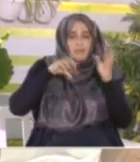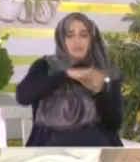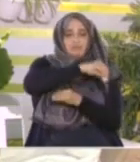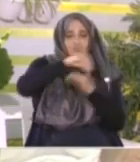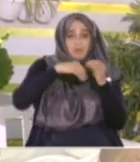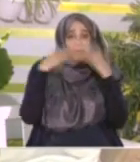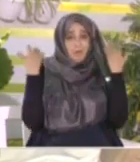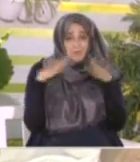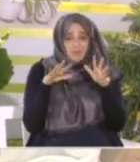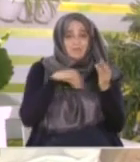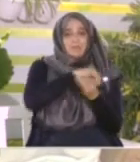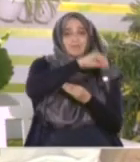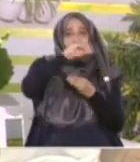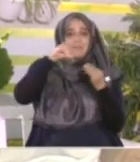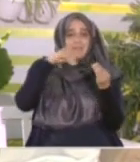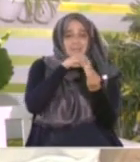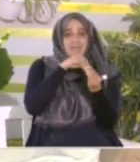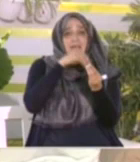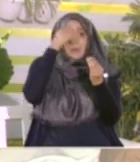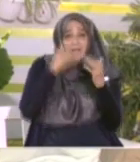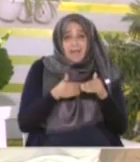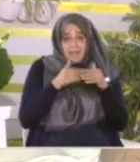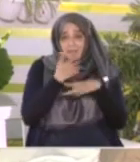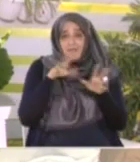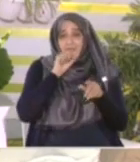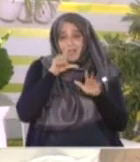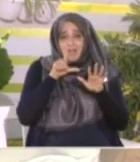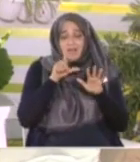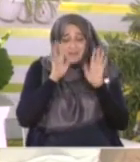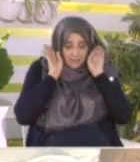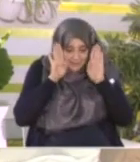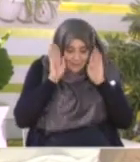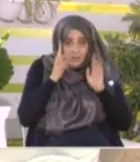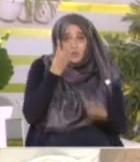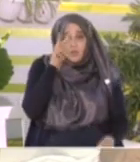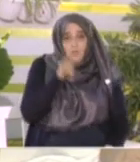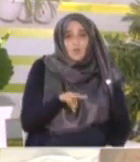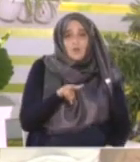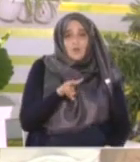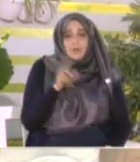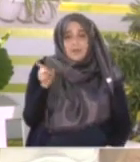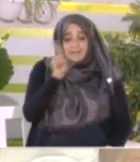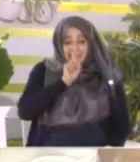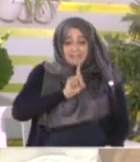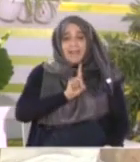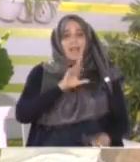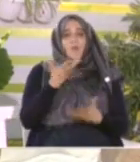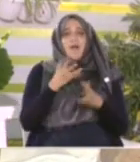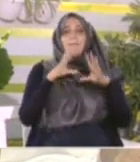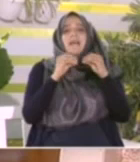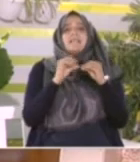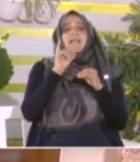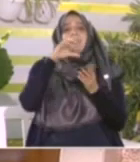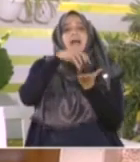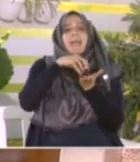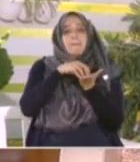يختم ذلك بصلاة ركعتين خلف مقام إبراهيم الخليل